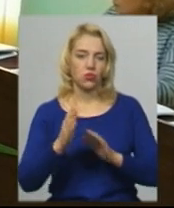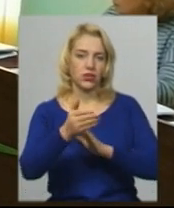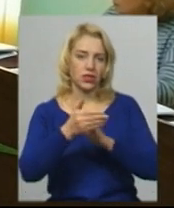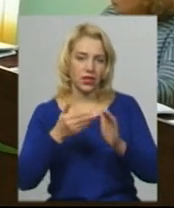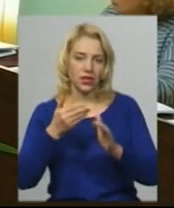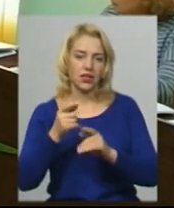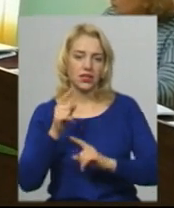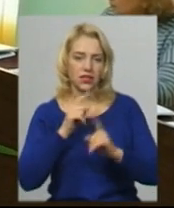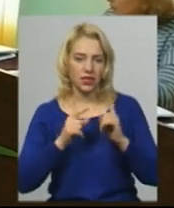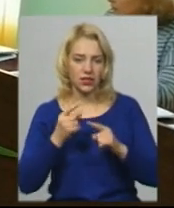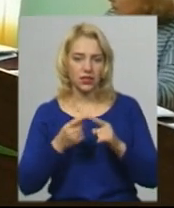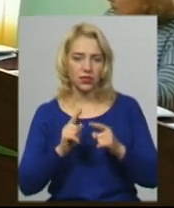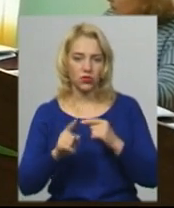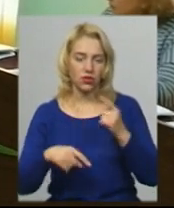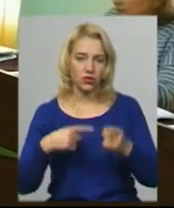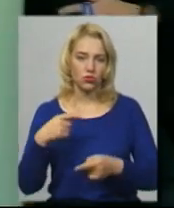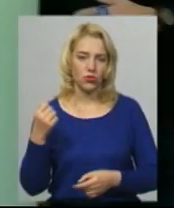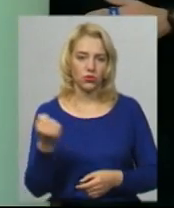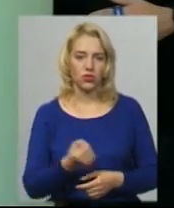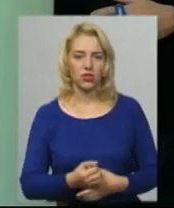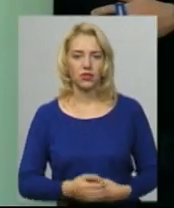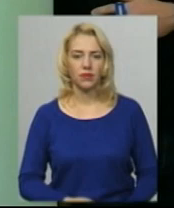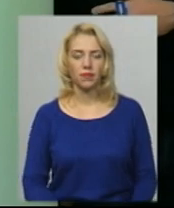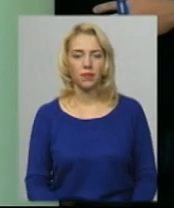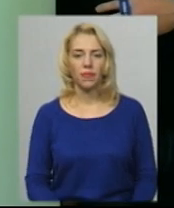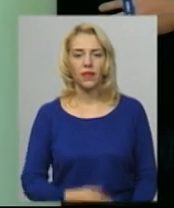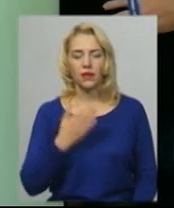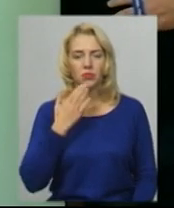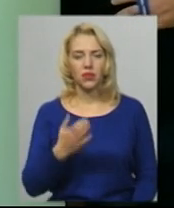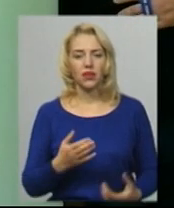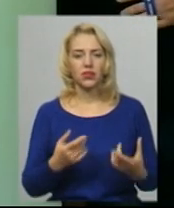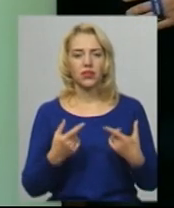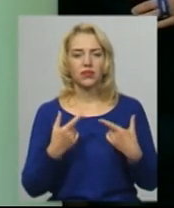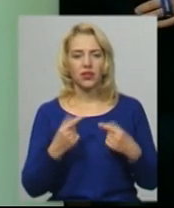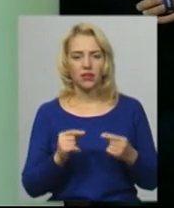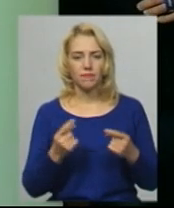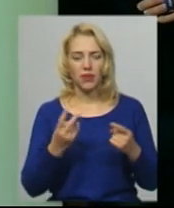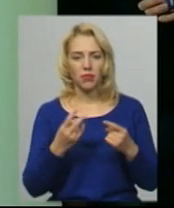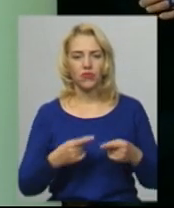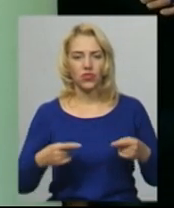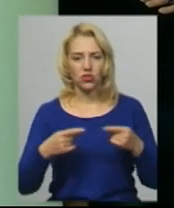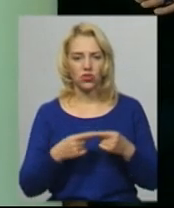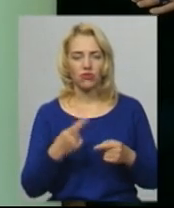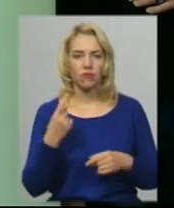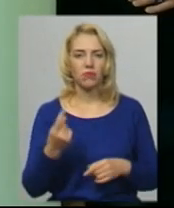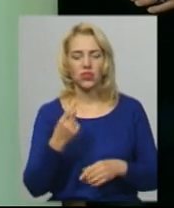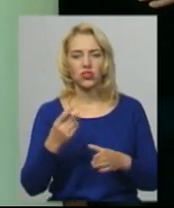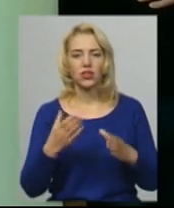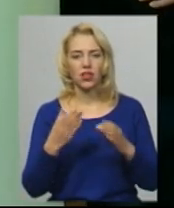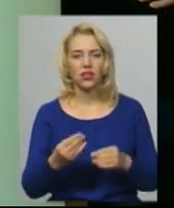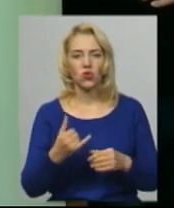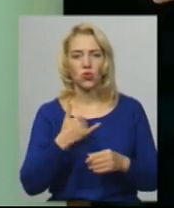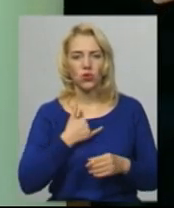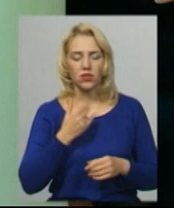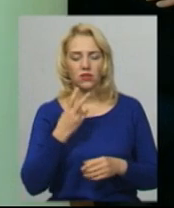Сесія буде на наступну тижню. Мені, в деякій області вже визначені зразу, в перший день. В нас